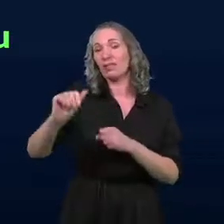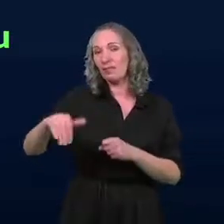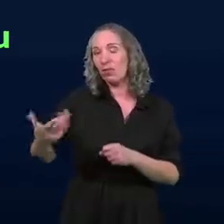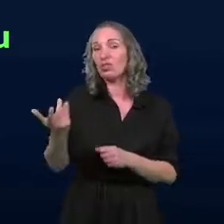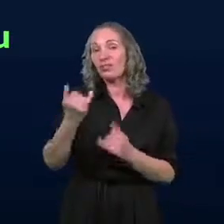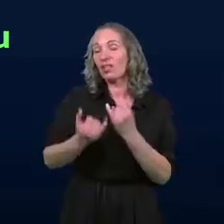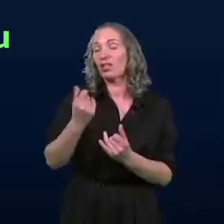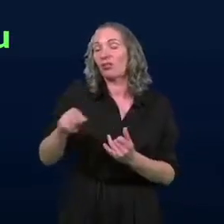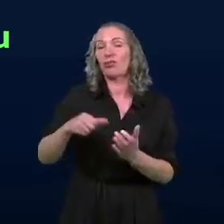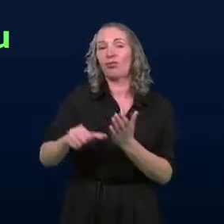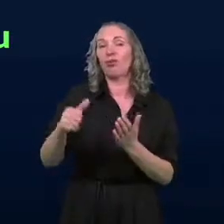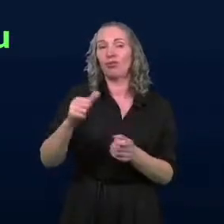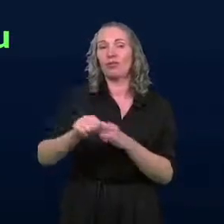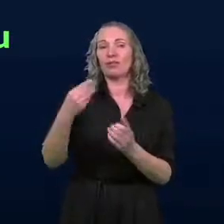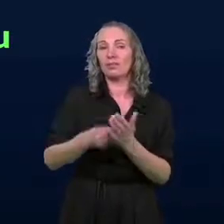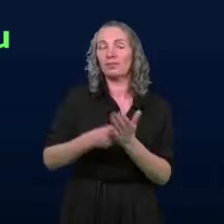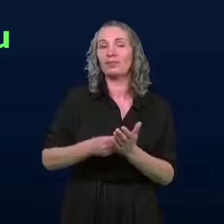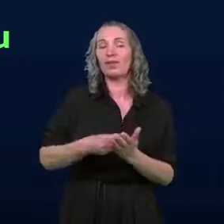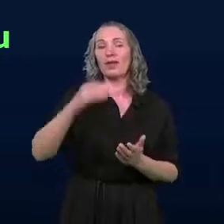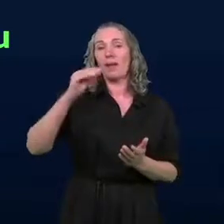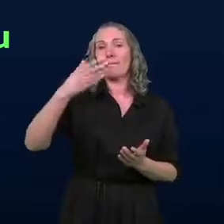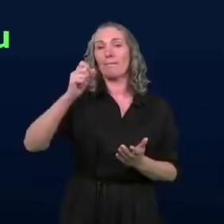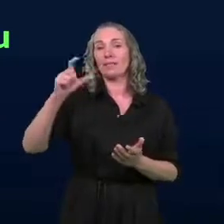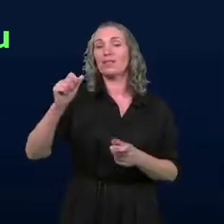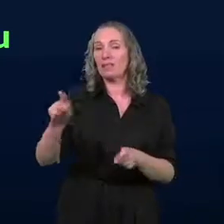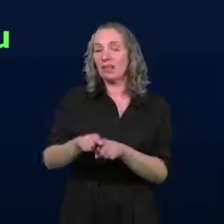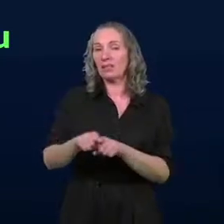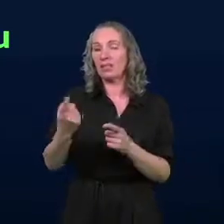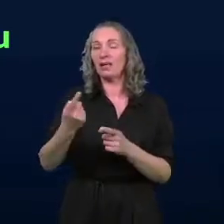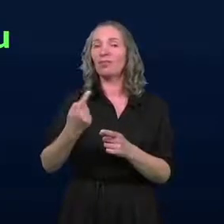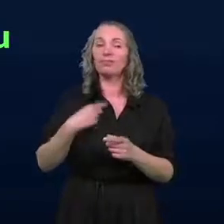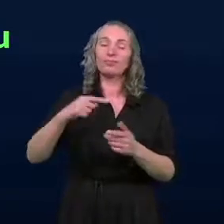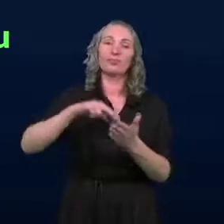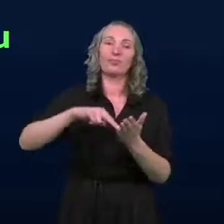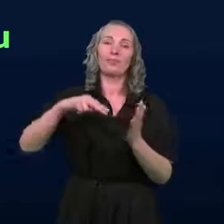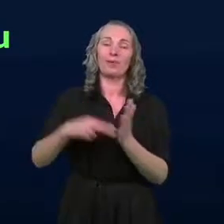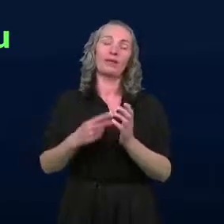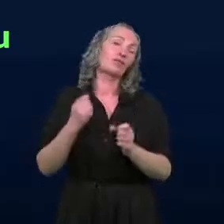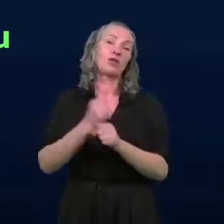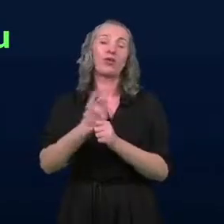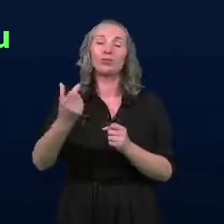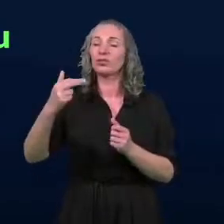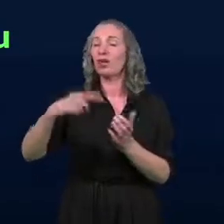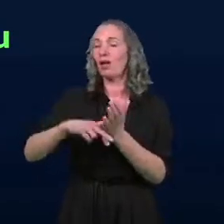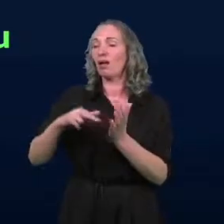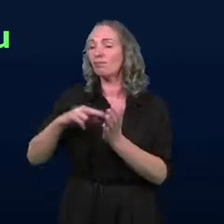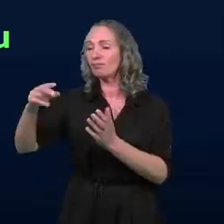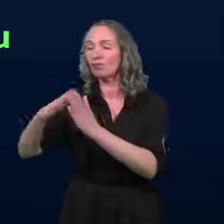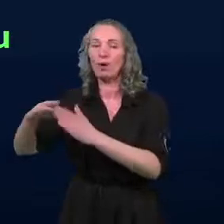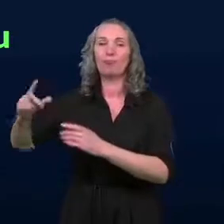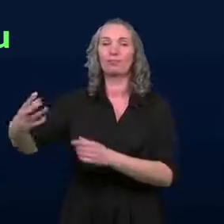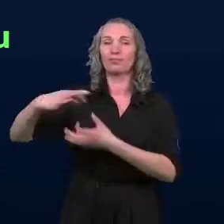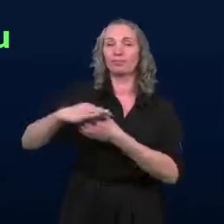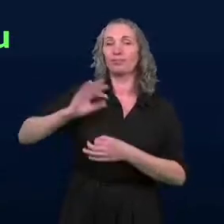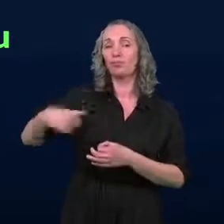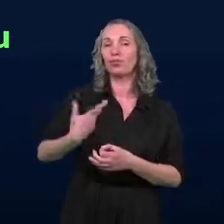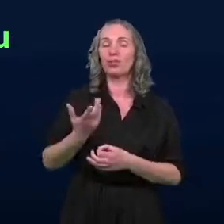to oczywiście określone koszty i MPEC też musi zakładać sobie roczny plan takich przyłączeń i też musi oczywiście założyć